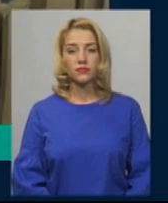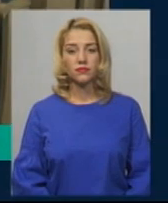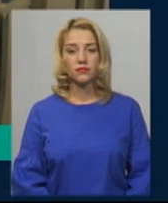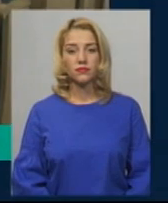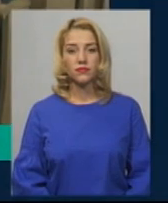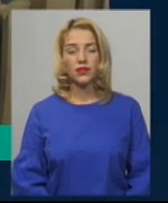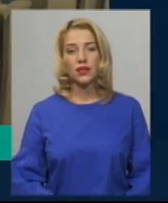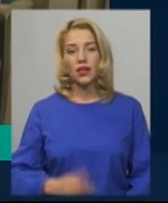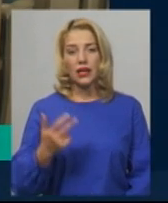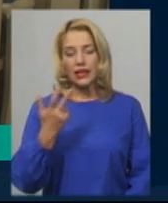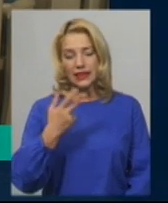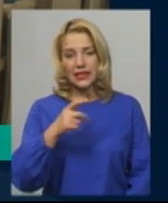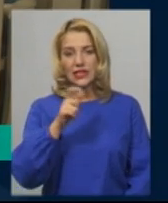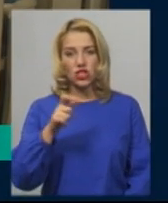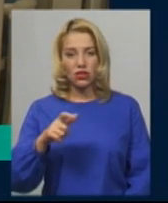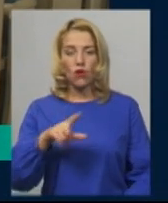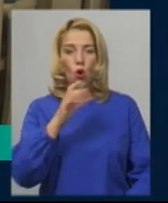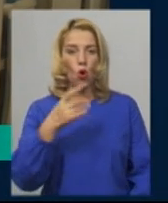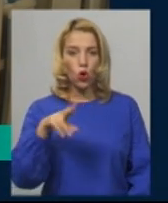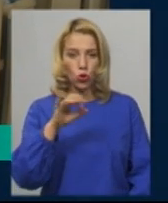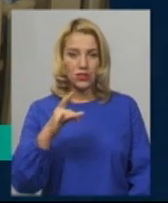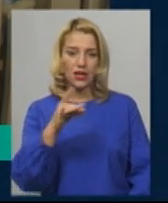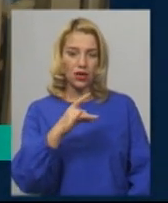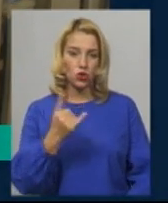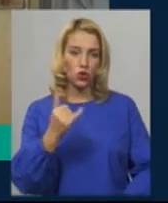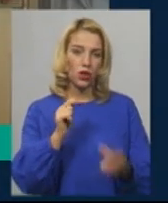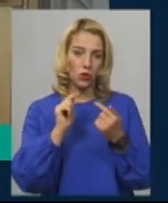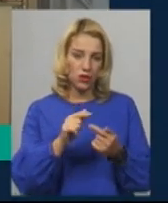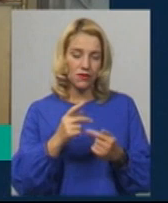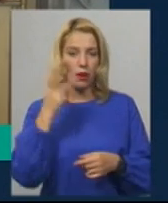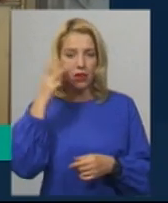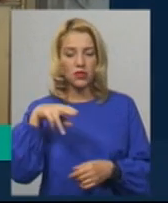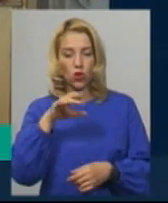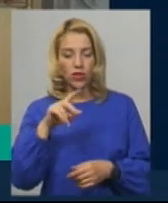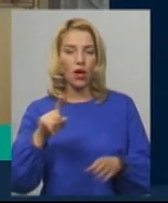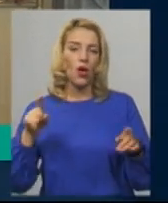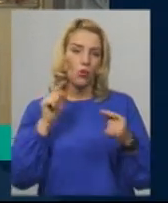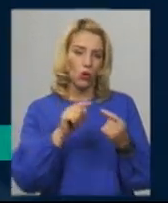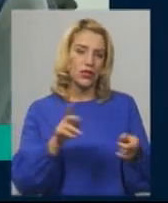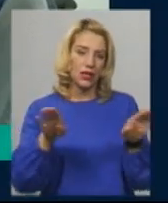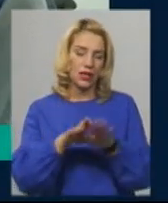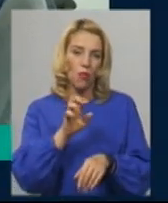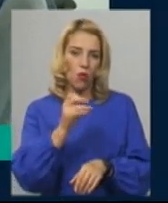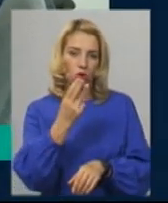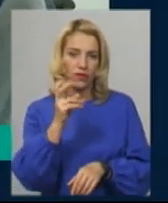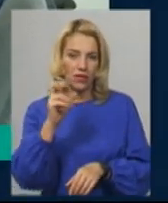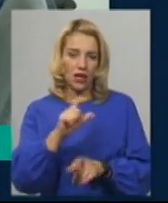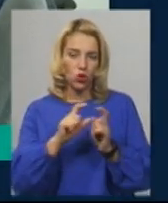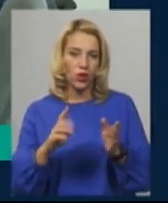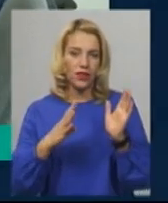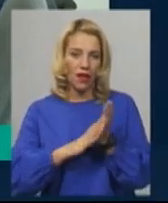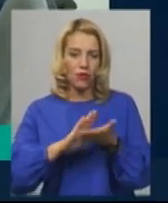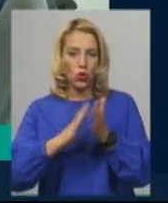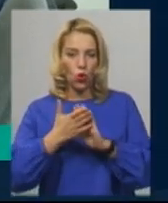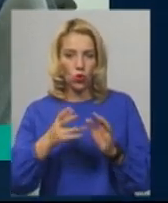30 жителів Городецького району сьогодні протестували Хмельницький ОДА проти закриття борщівської школи. 9 угод на закупівлю